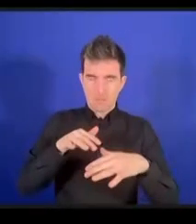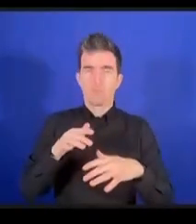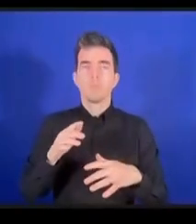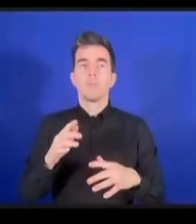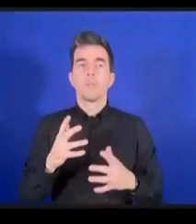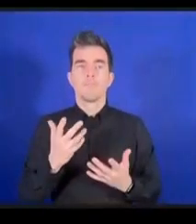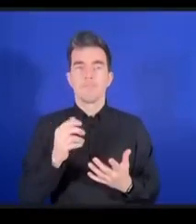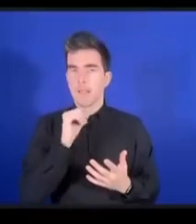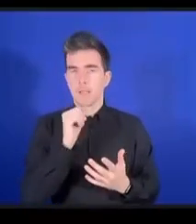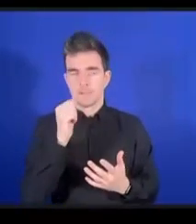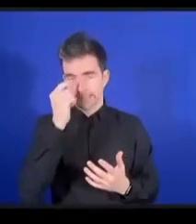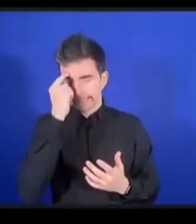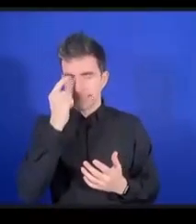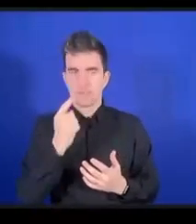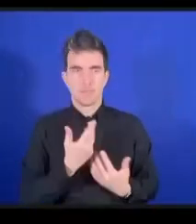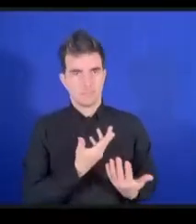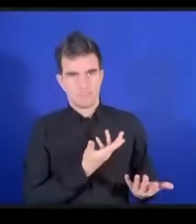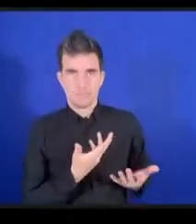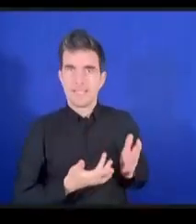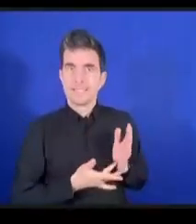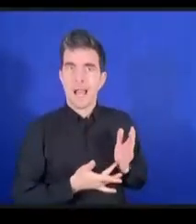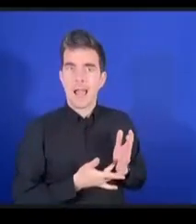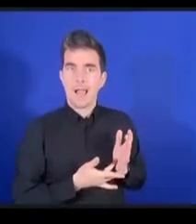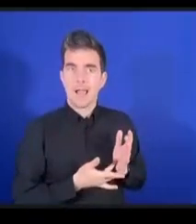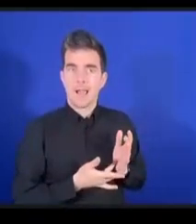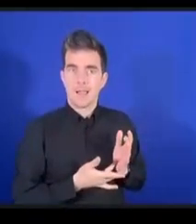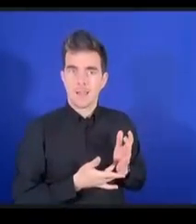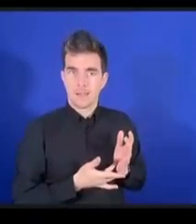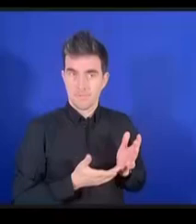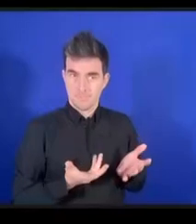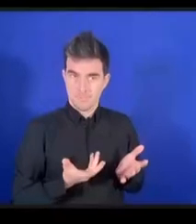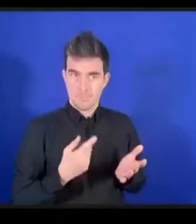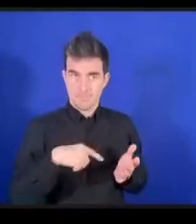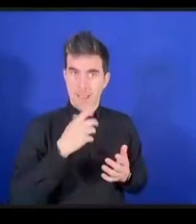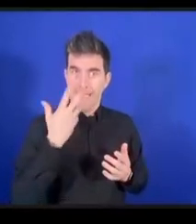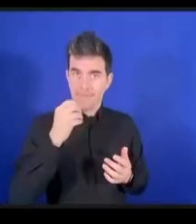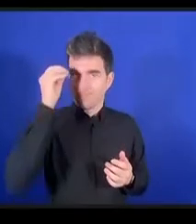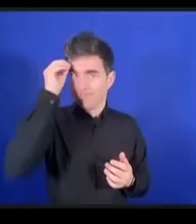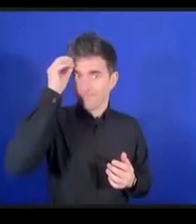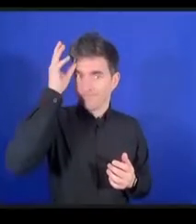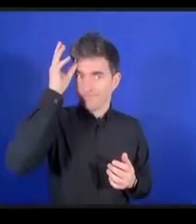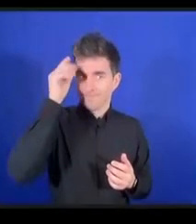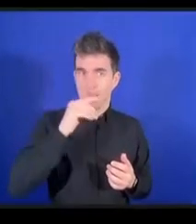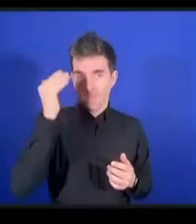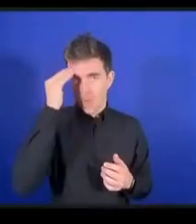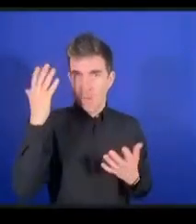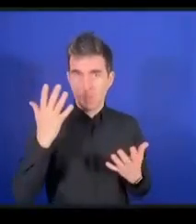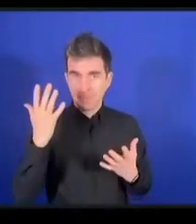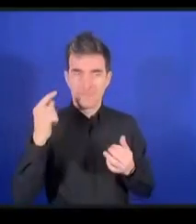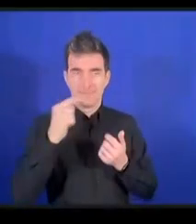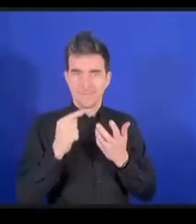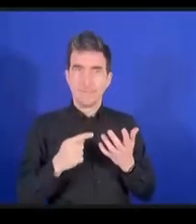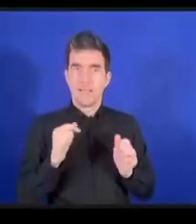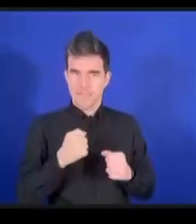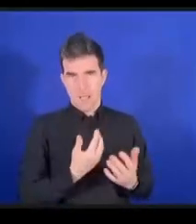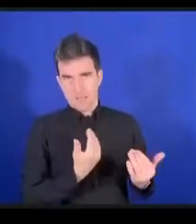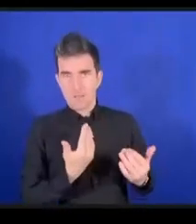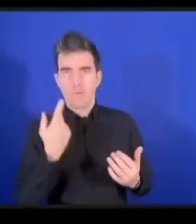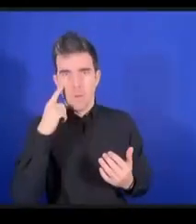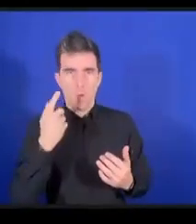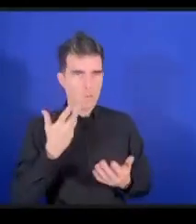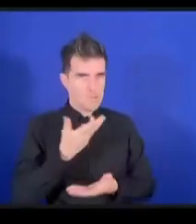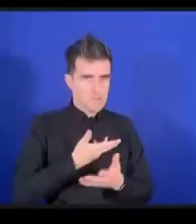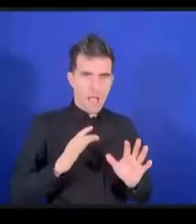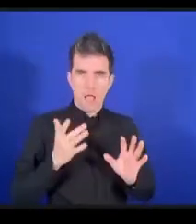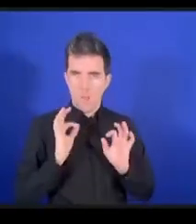experts techniques la communauté technique et nous pouvons être certains qu'à terme le pouvoir des gouvernements et